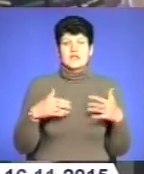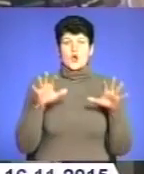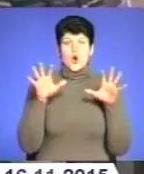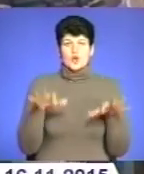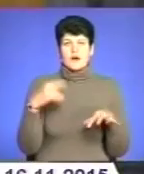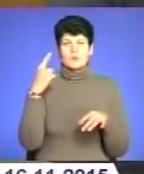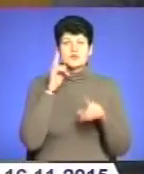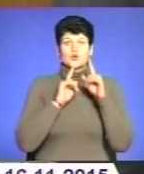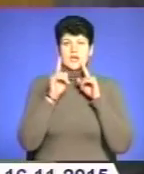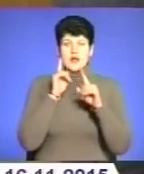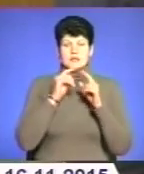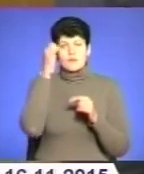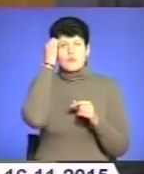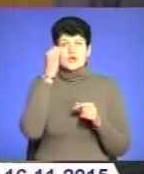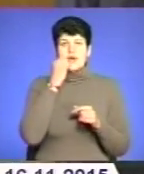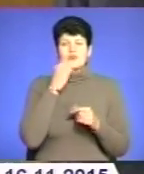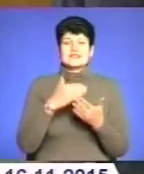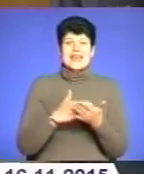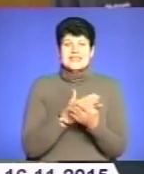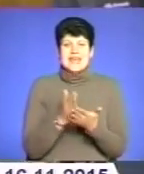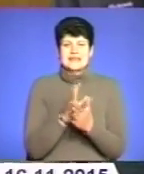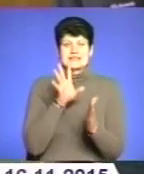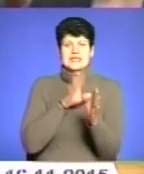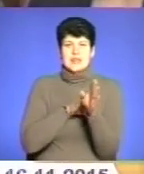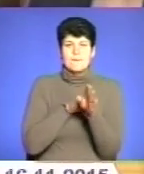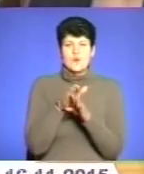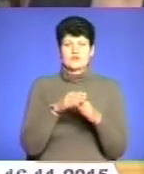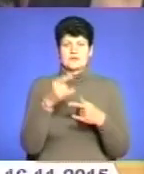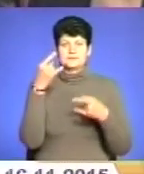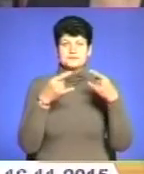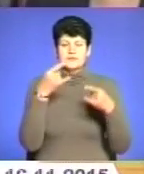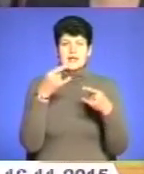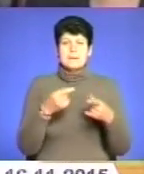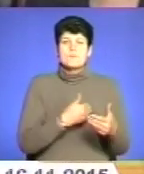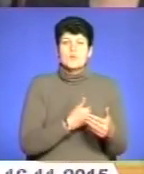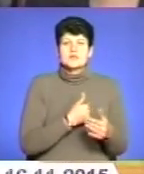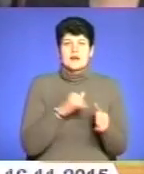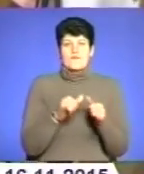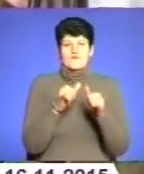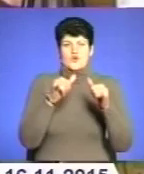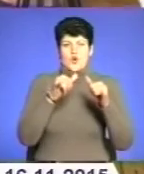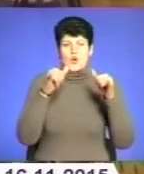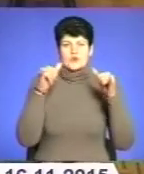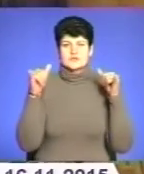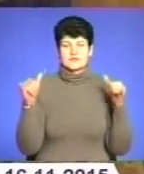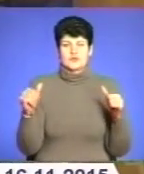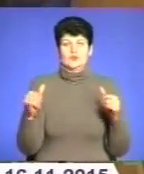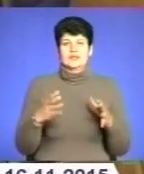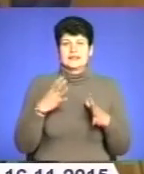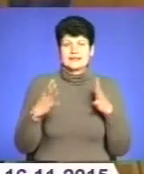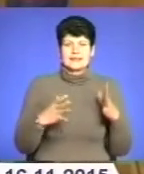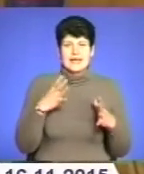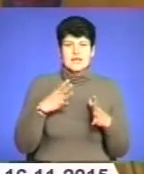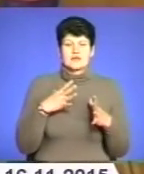обласної ради, подякував за якість і наповнення медійного простору та побажав розквіту, незгасаючого натхнення і